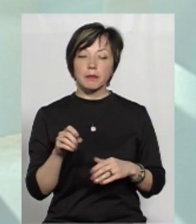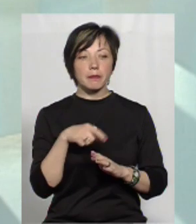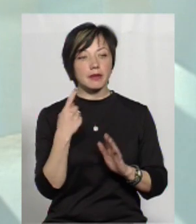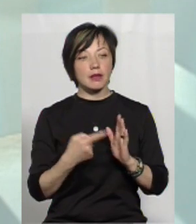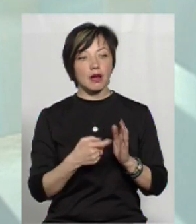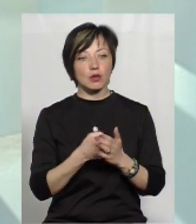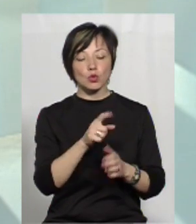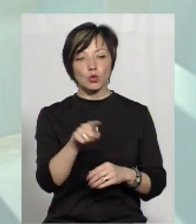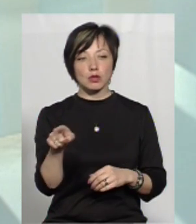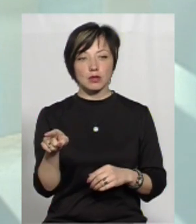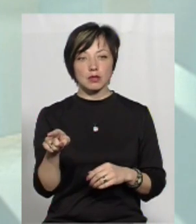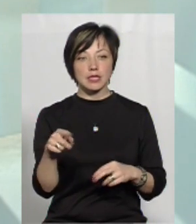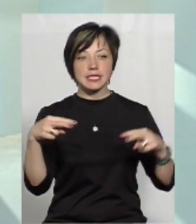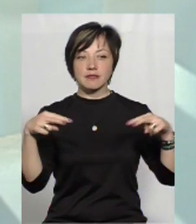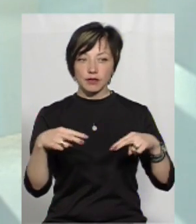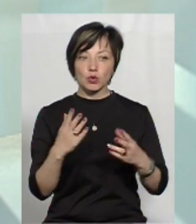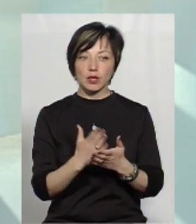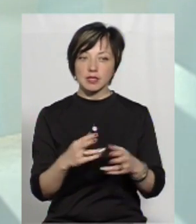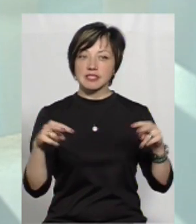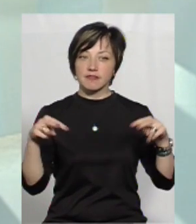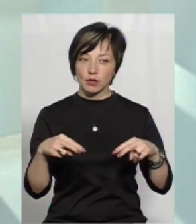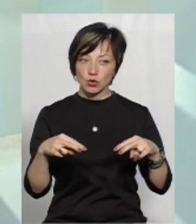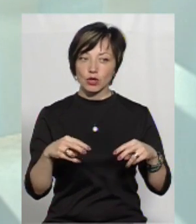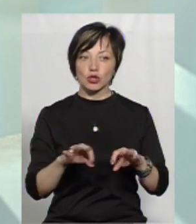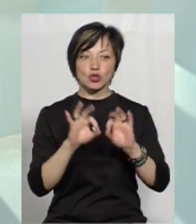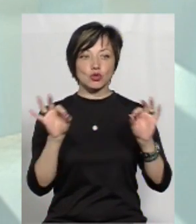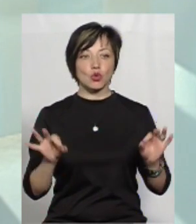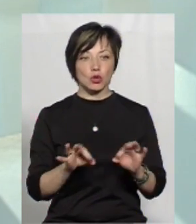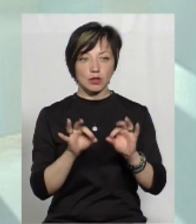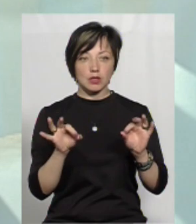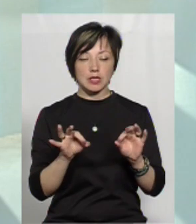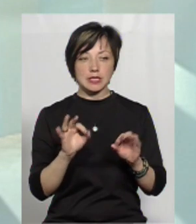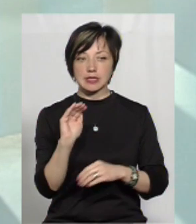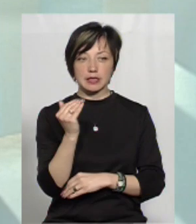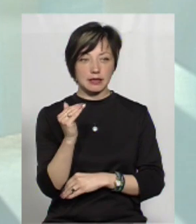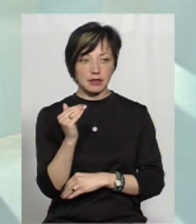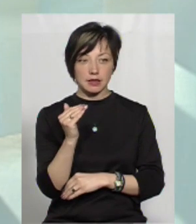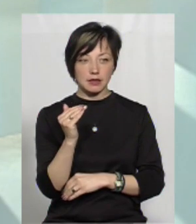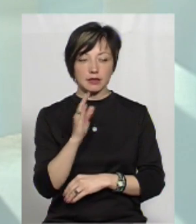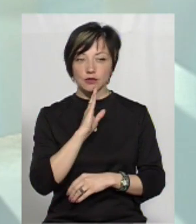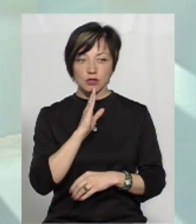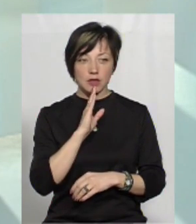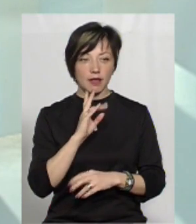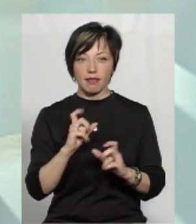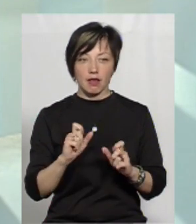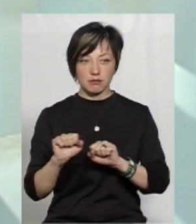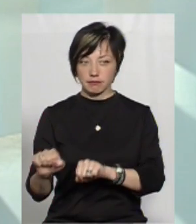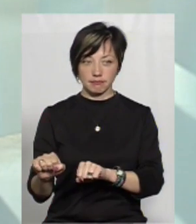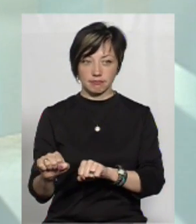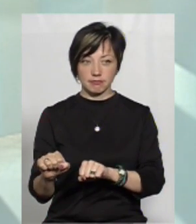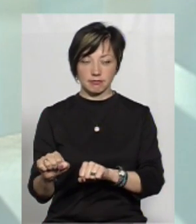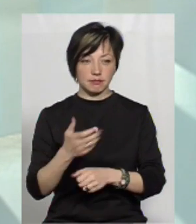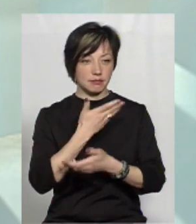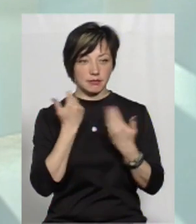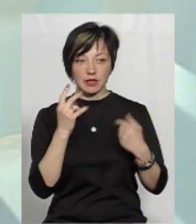таки, питання до них. Свідок є свідок, і жодна з цих дівчаток не вступилася.